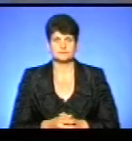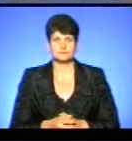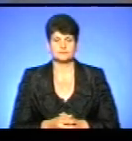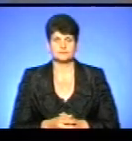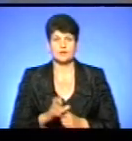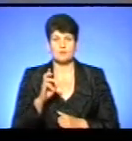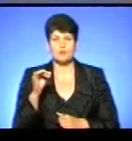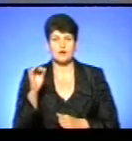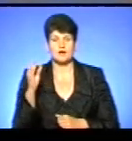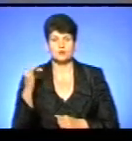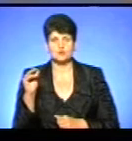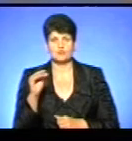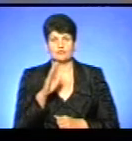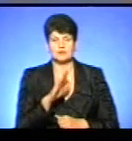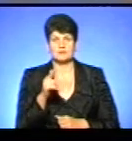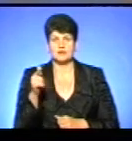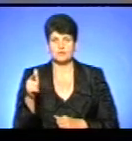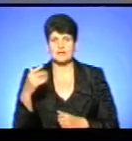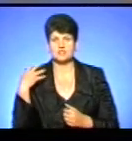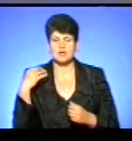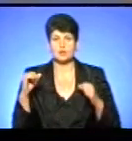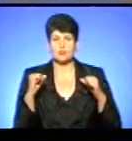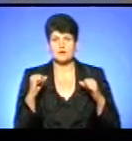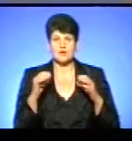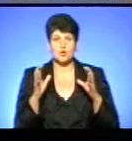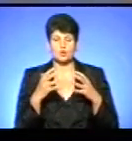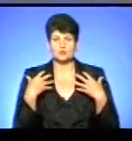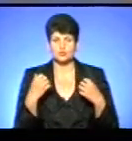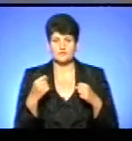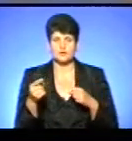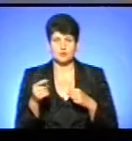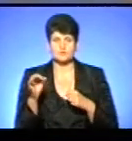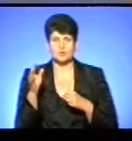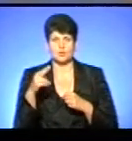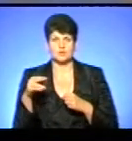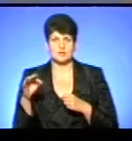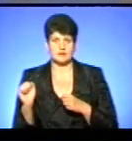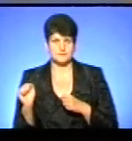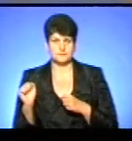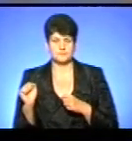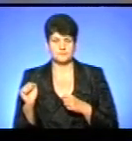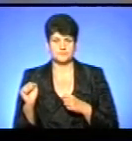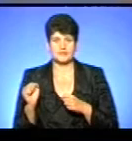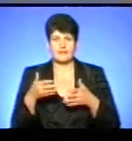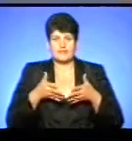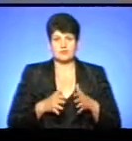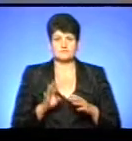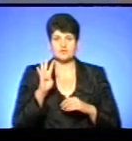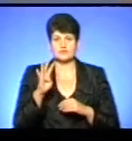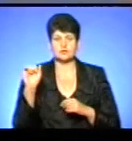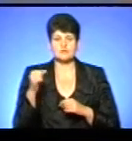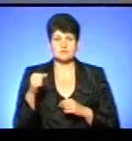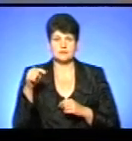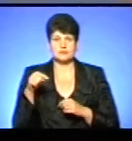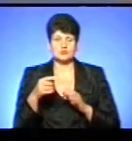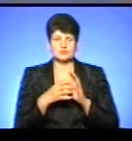Богайчук Володимир Григорович, начальник управління охорони здоров'я Тернопільської обласної державної адміністрації. Народився 4 серпня